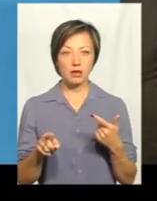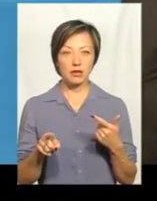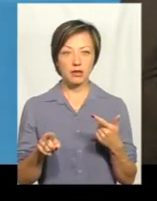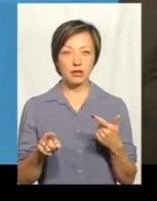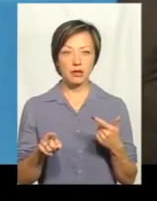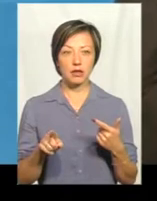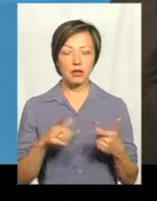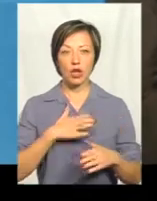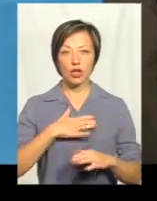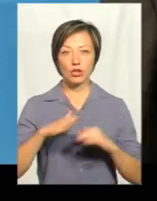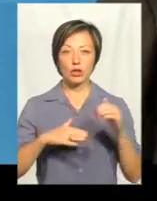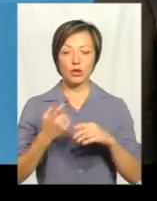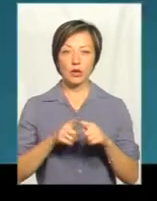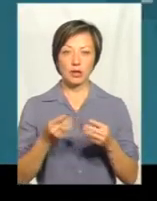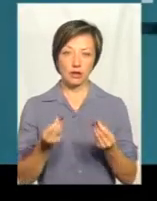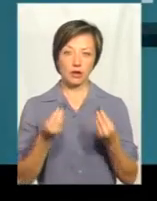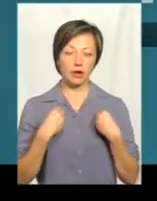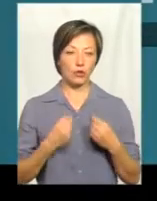наші руки ці гроші дають.